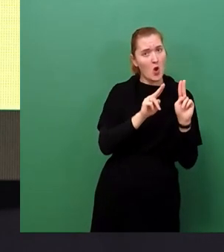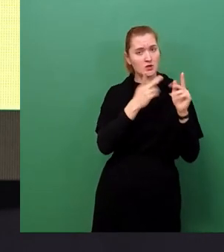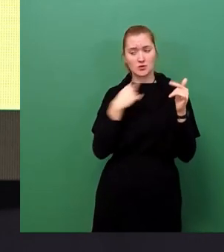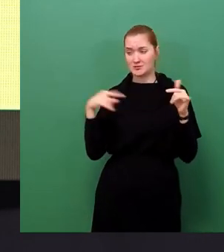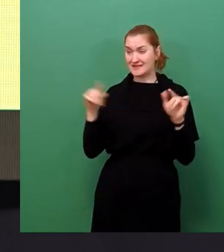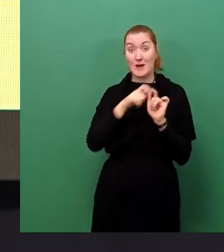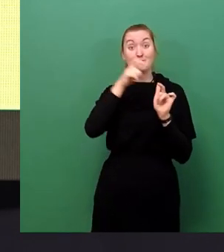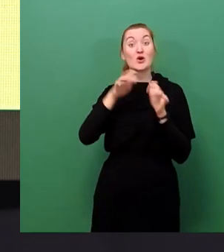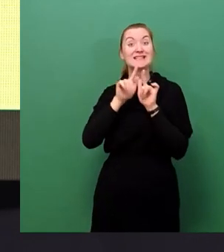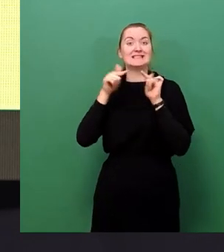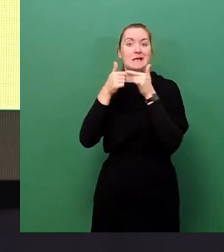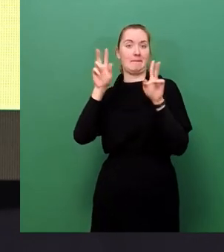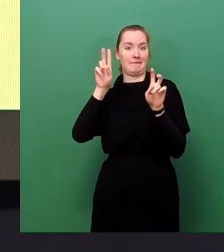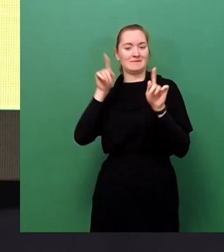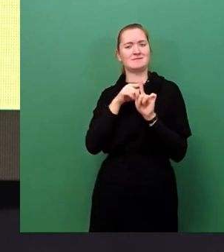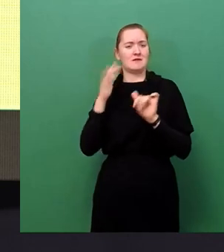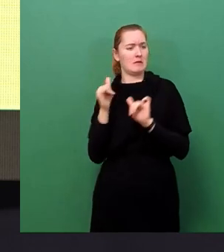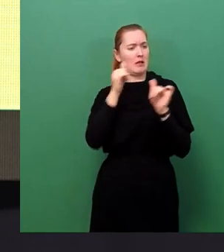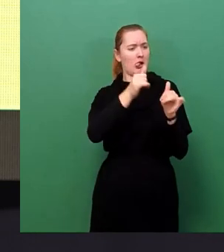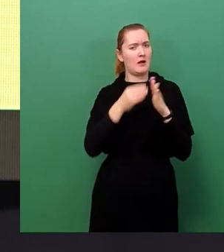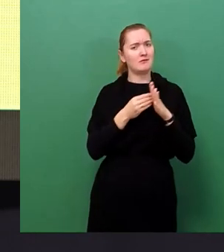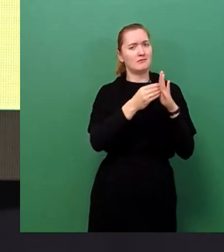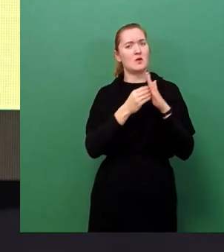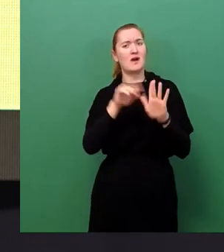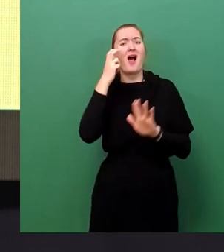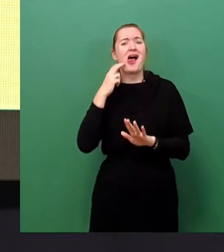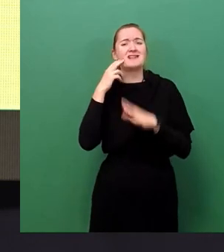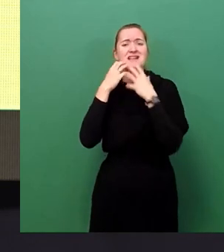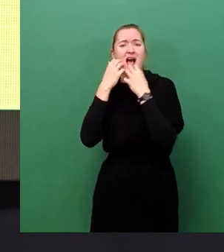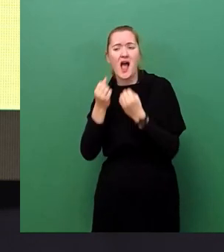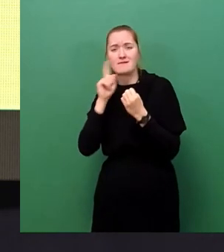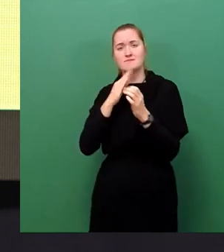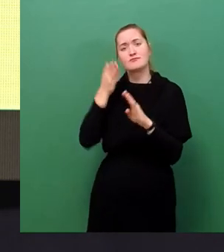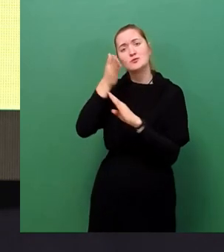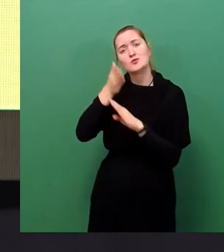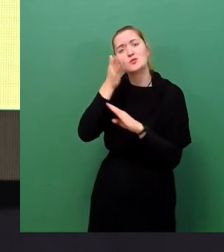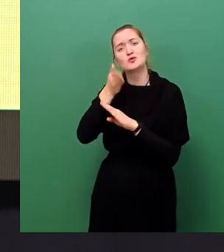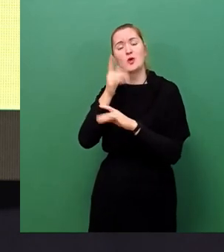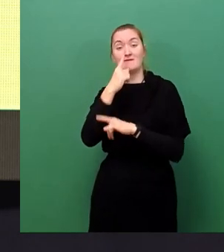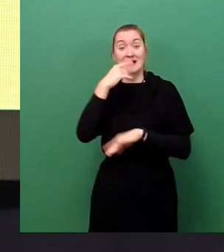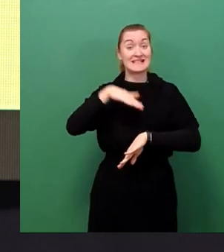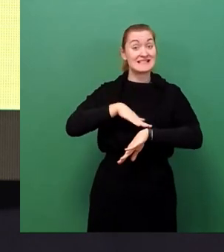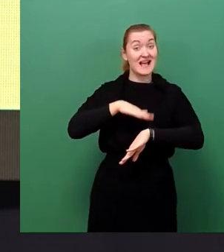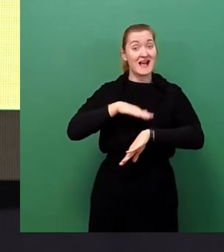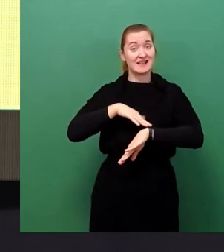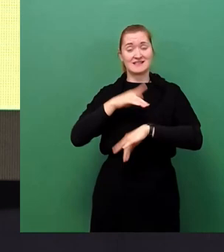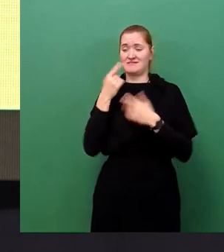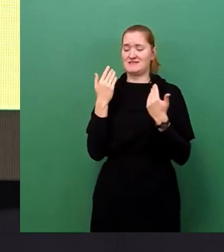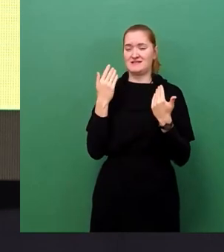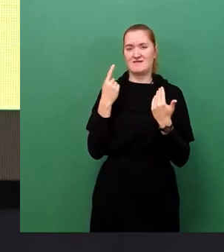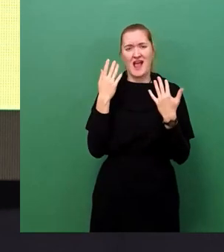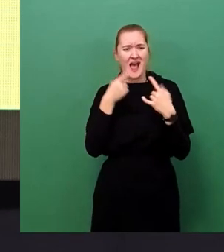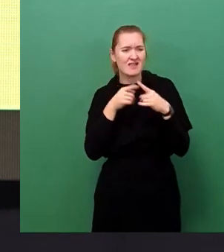oder auch in Altersheimen unterwegs sind, und dort, wenn einfach die Zeit für andere Dinge gebraucht wird,